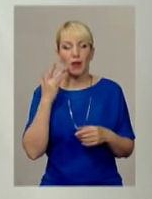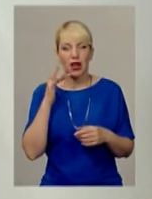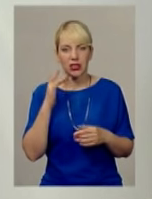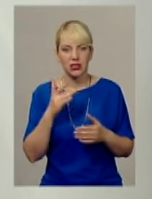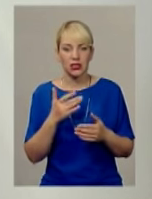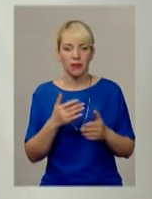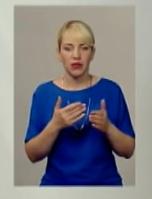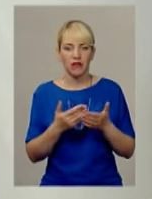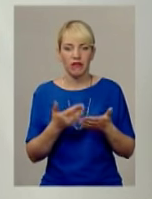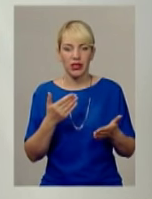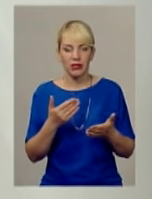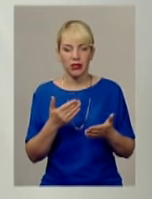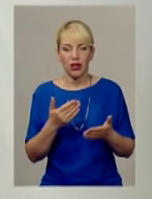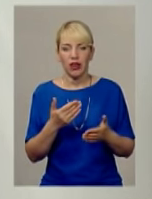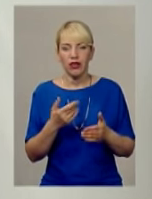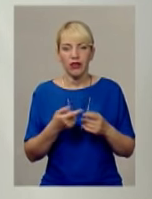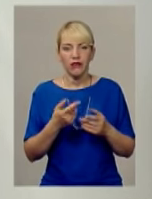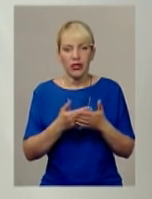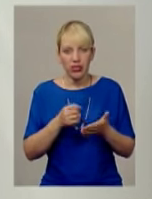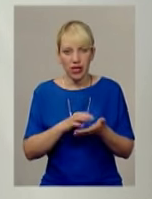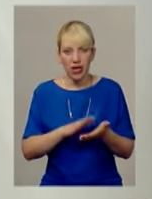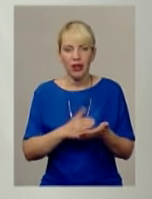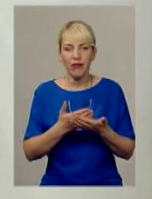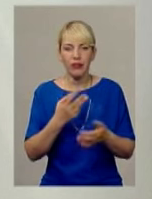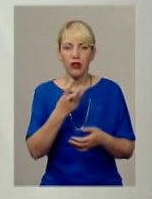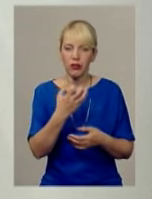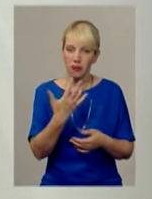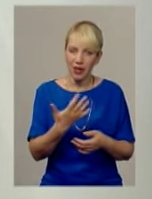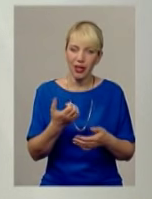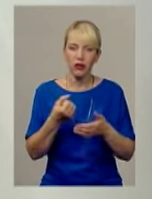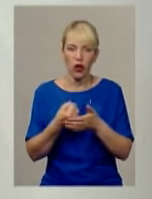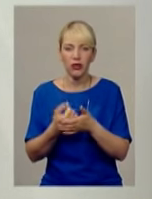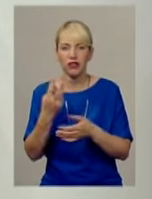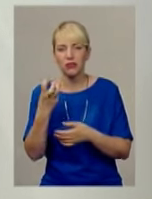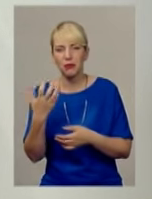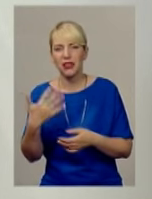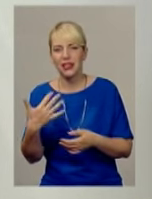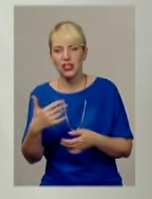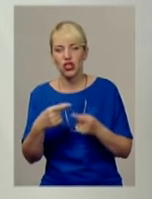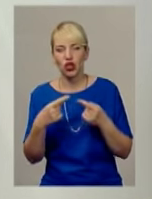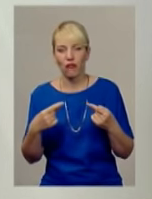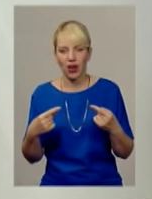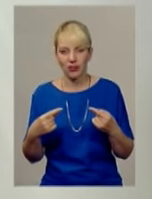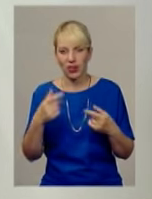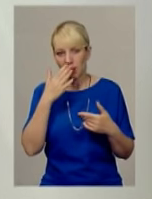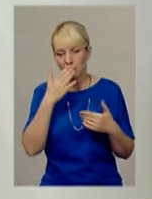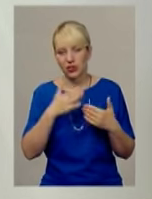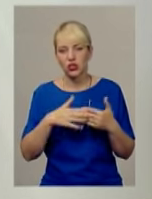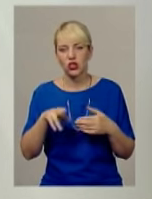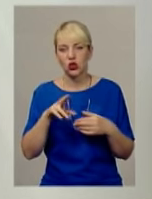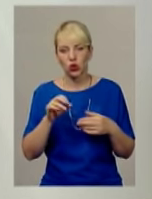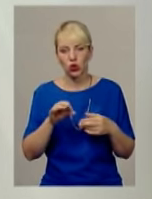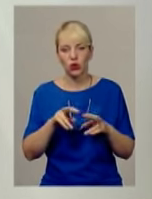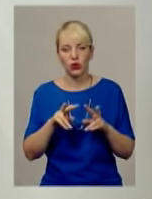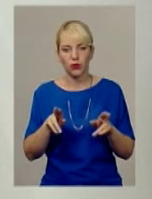Америки визначалося від 305 до 350 товарів, тобто, близько уже до структури